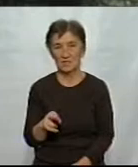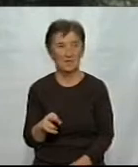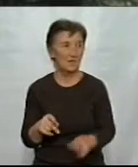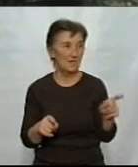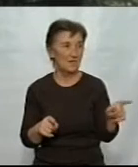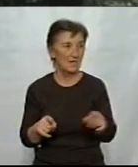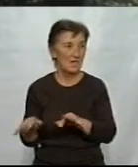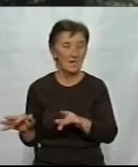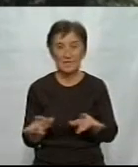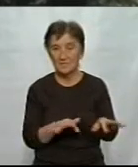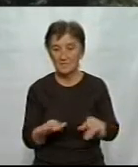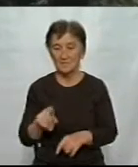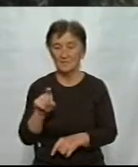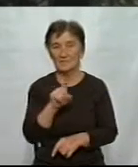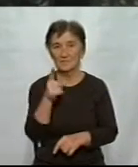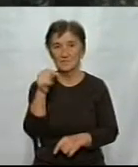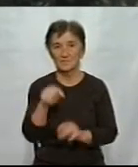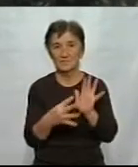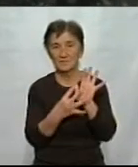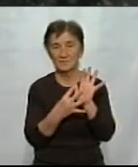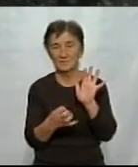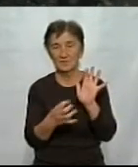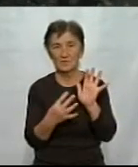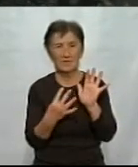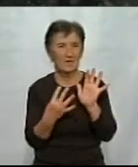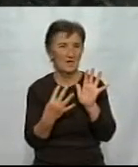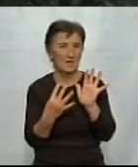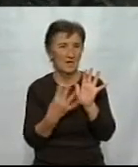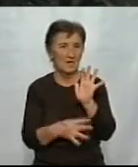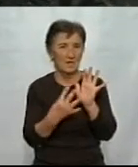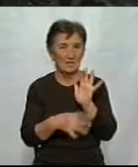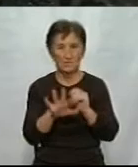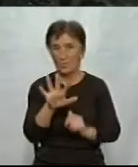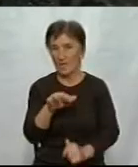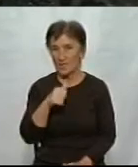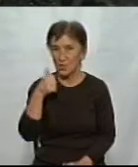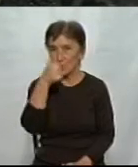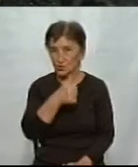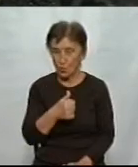проблематичний з 1995 року.